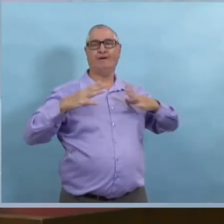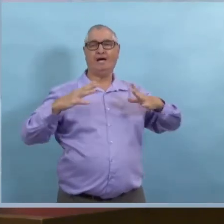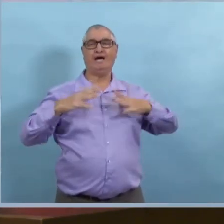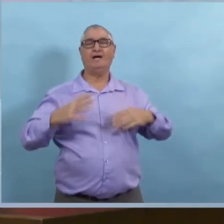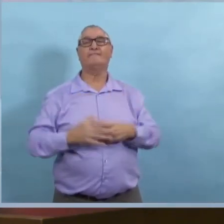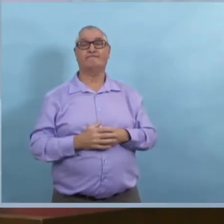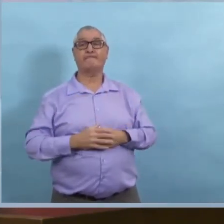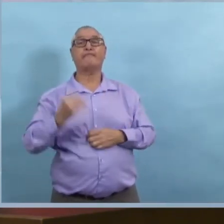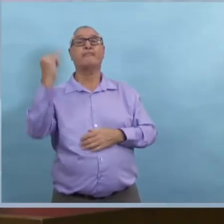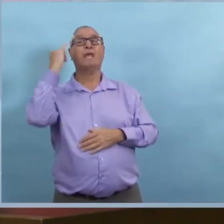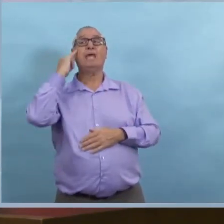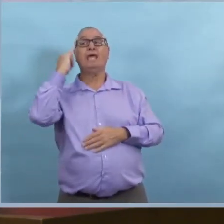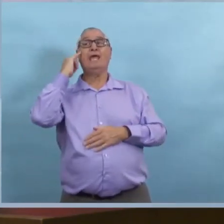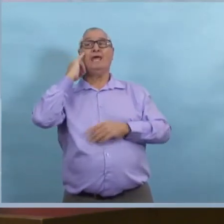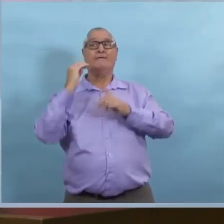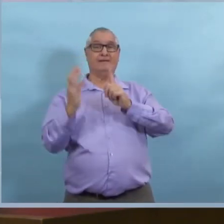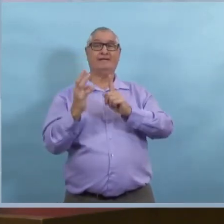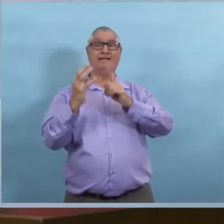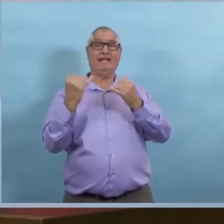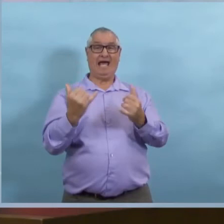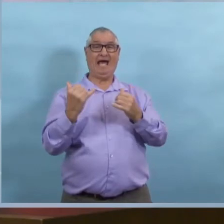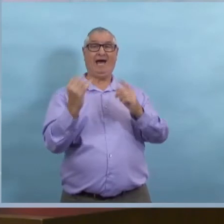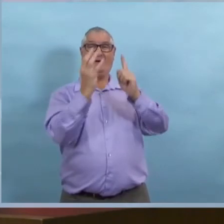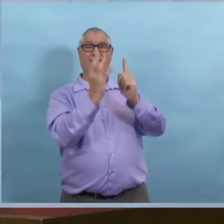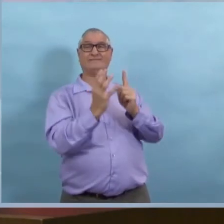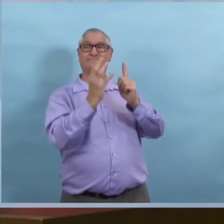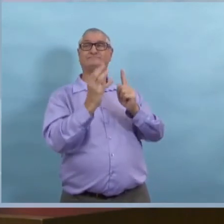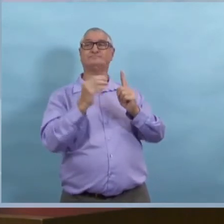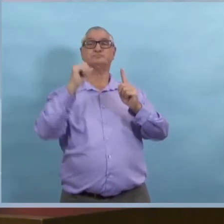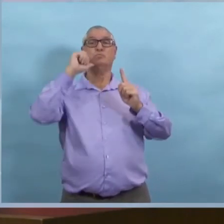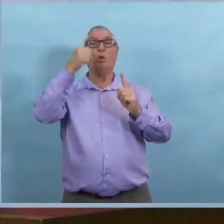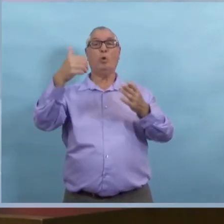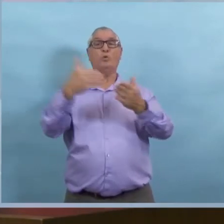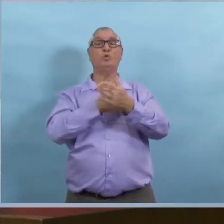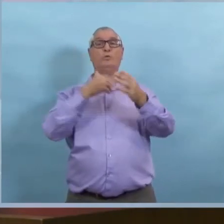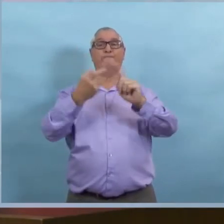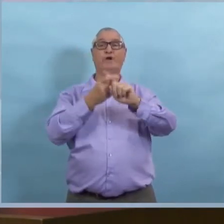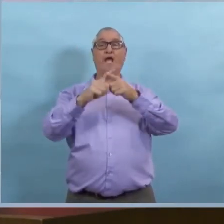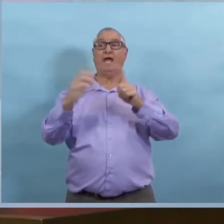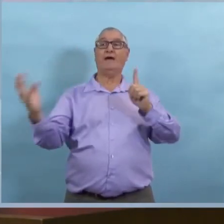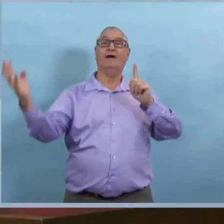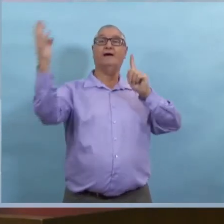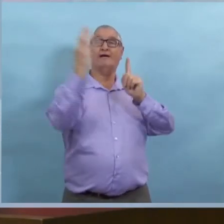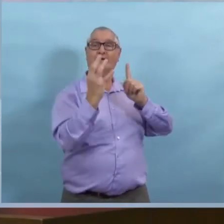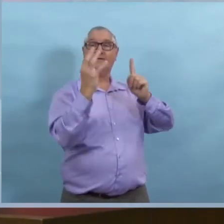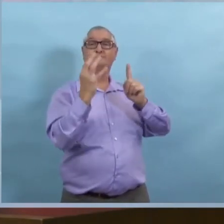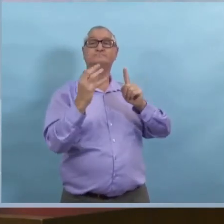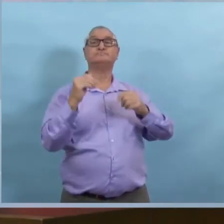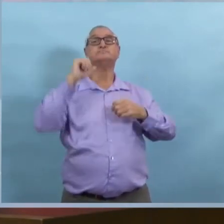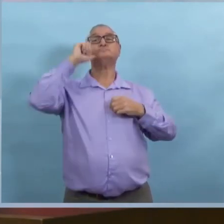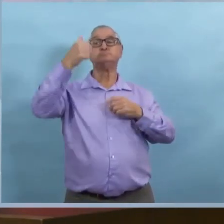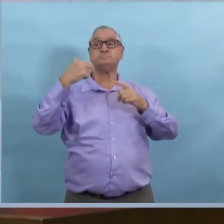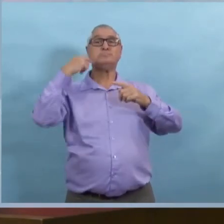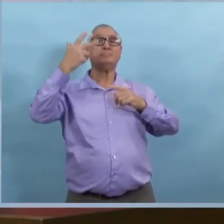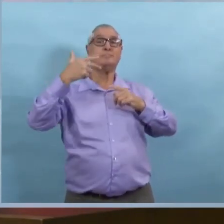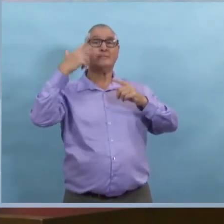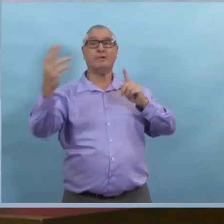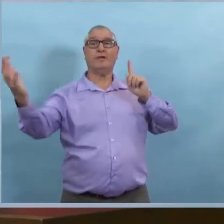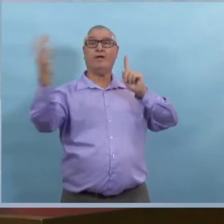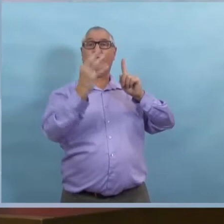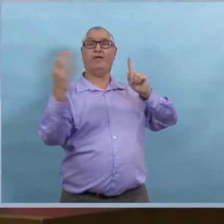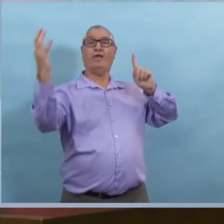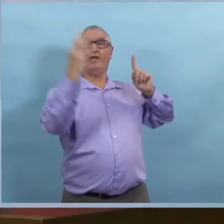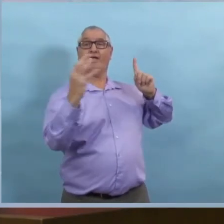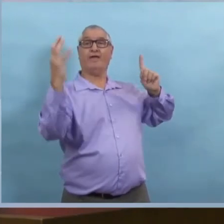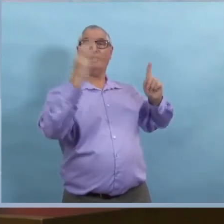vous allez au restaurant chaque soir avec 5 personnes différentes, ça représente beaucoup de nouveaux contacts rapprochés. Donc, il faut